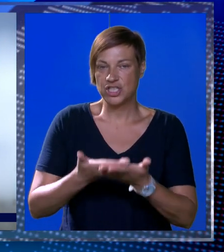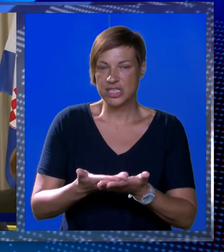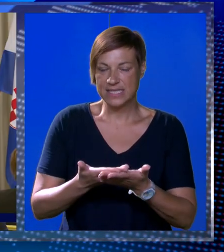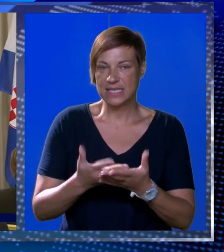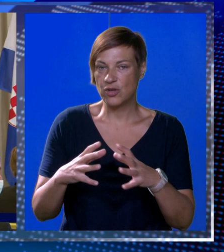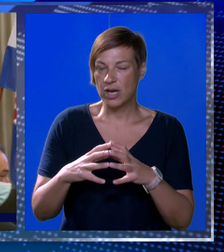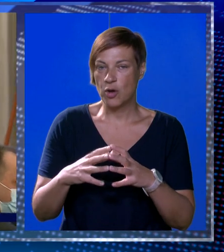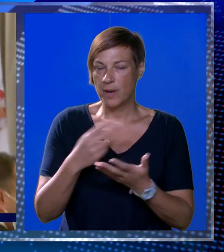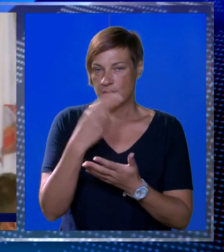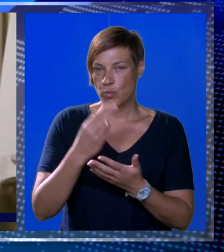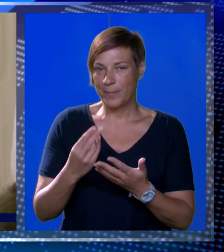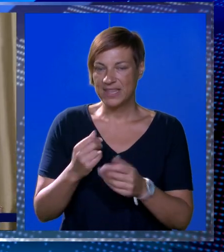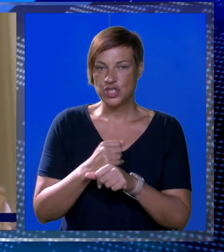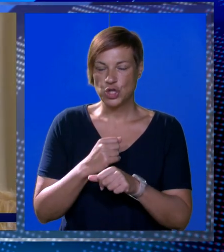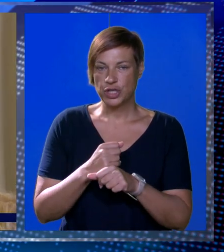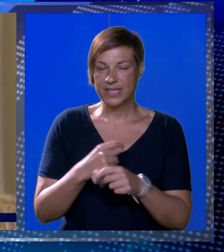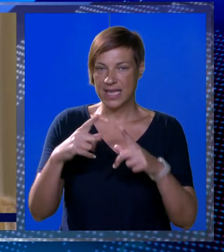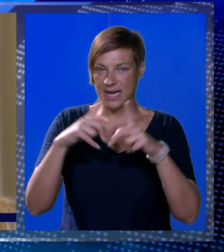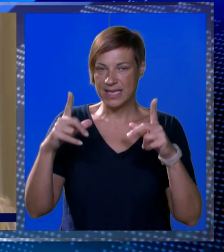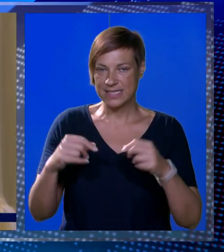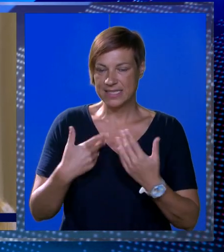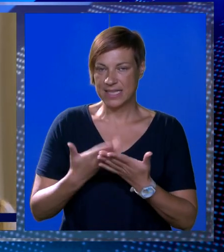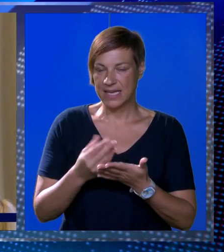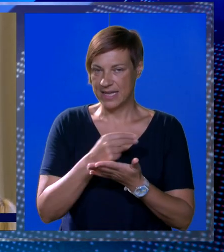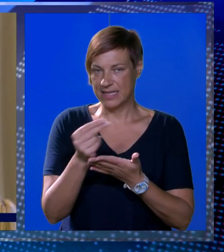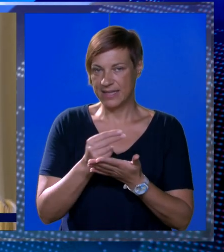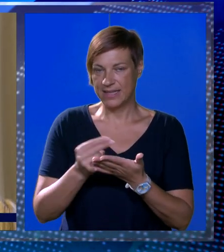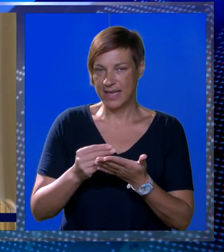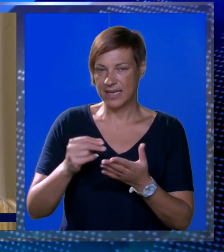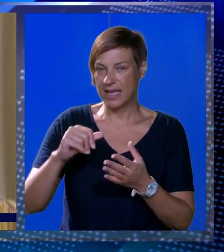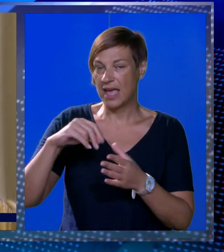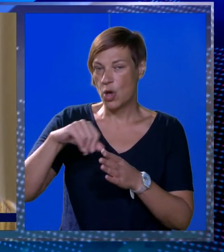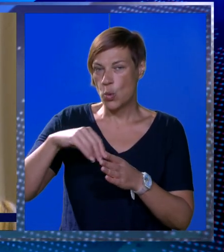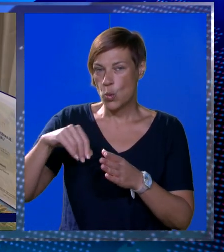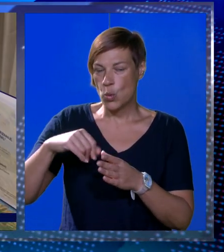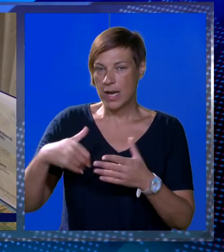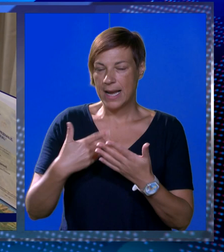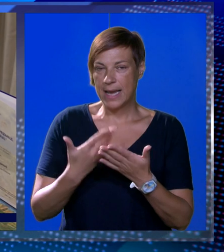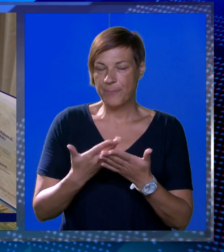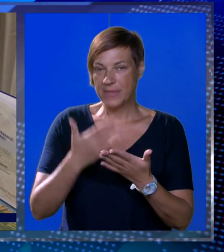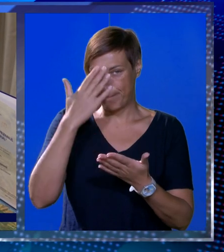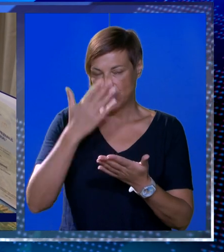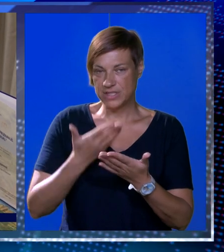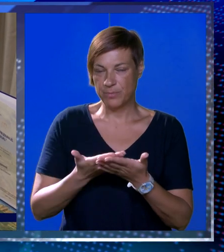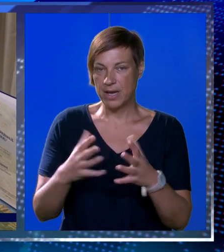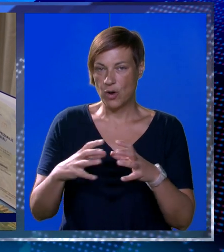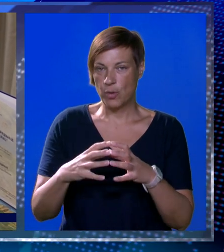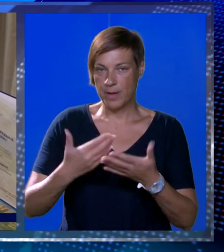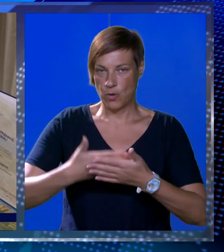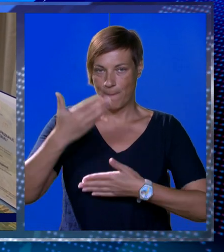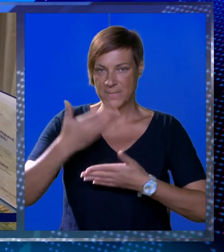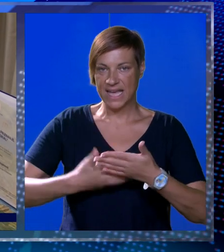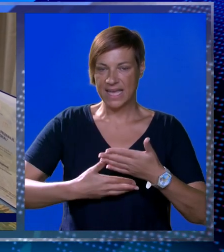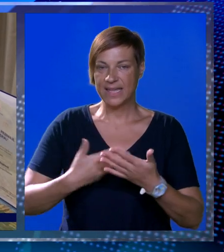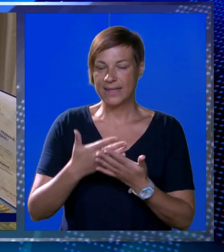se dodjeliti u obliku umjetničkog dijela, slike naslikane tehnikom ulje na platnu te posebnog priznanja u obliku